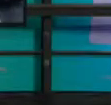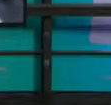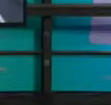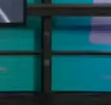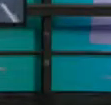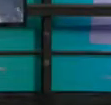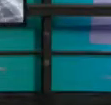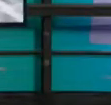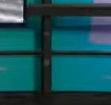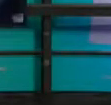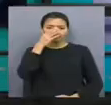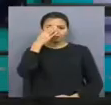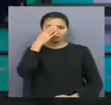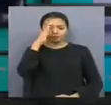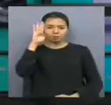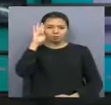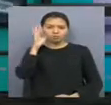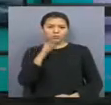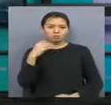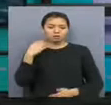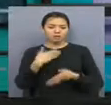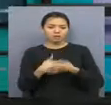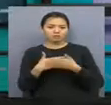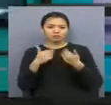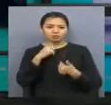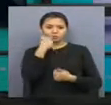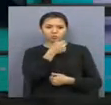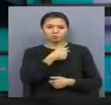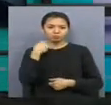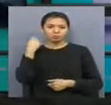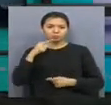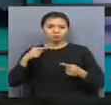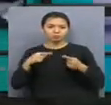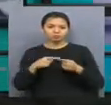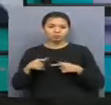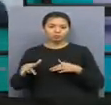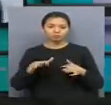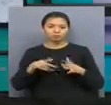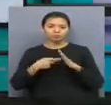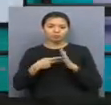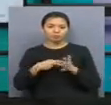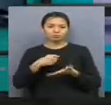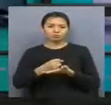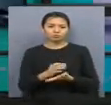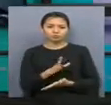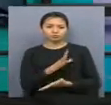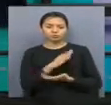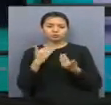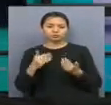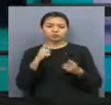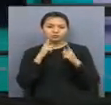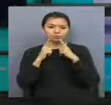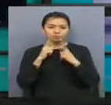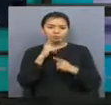Аллахмола облысының активы президенттің бұйылғы жолдау аясында. Нақты ұз шаралар жоспарын бекті. Кенекілген